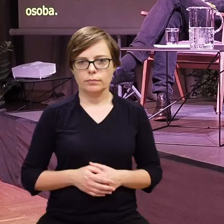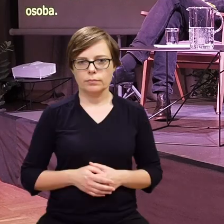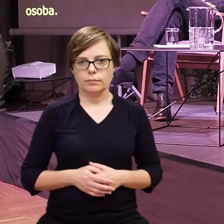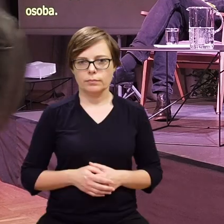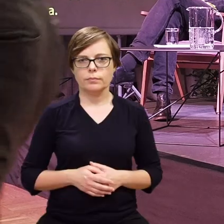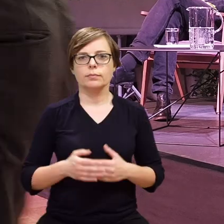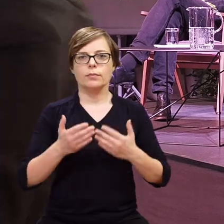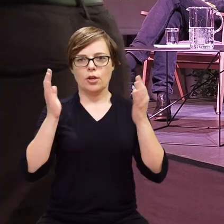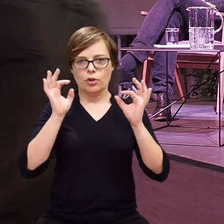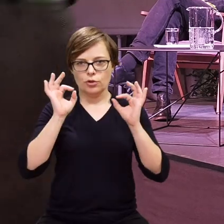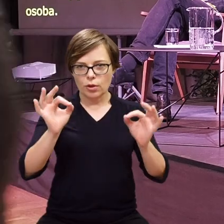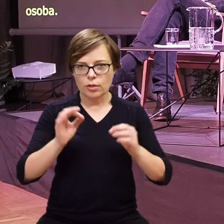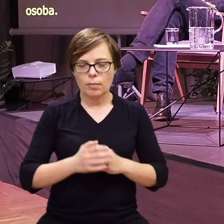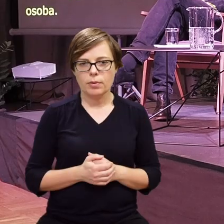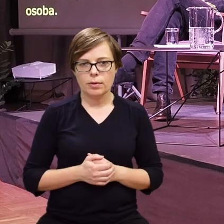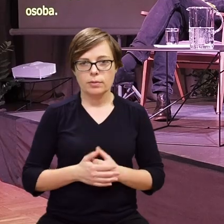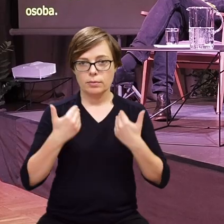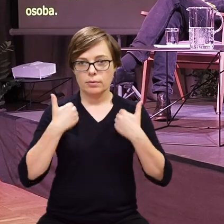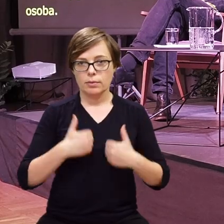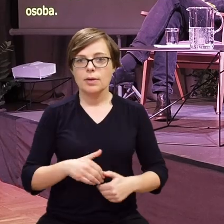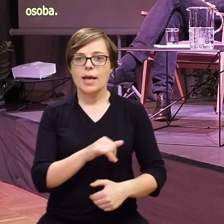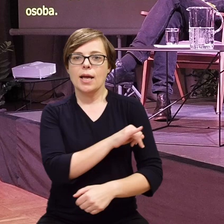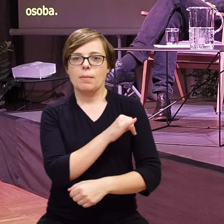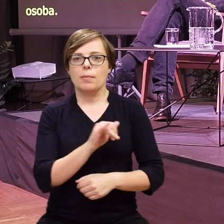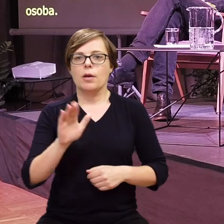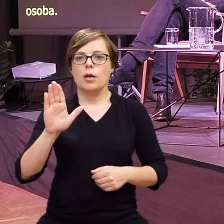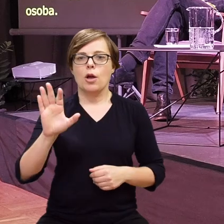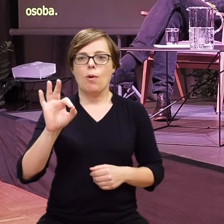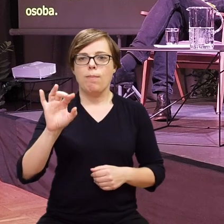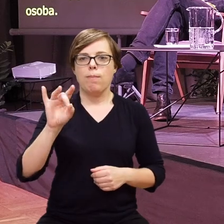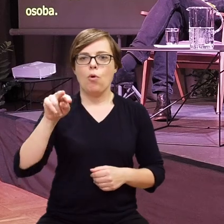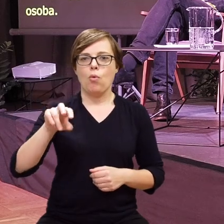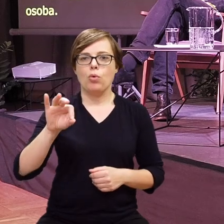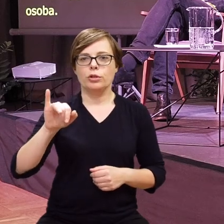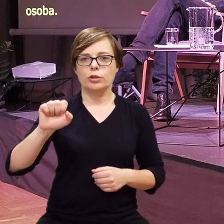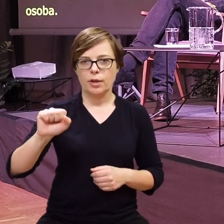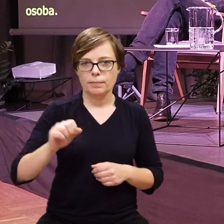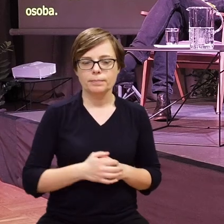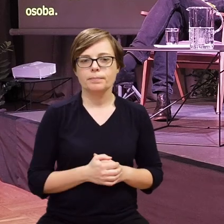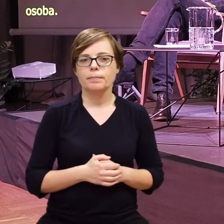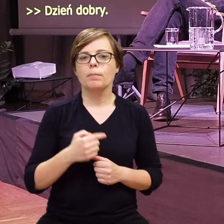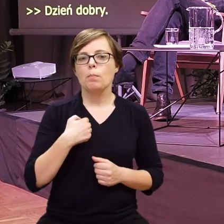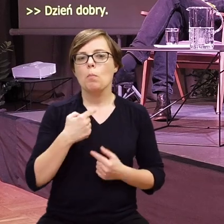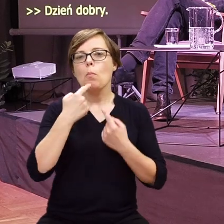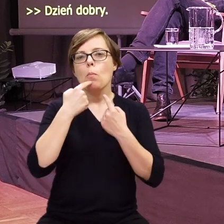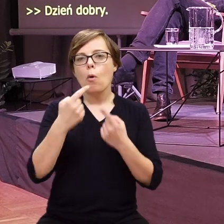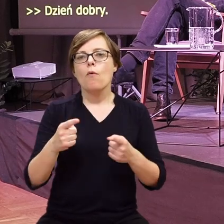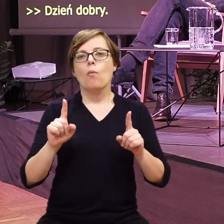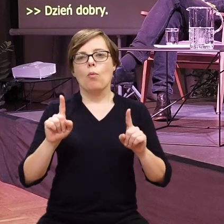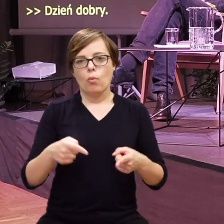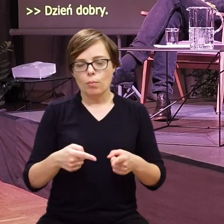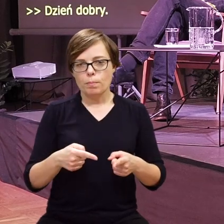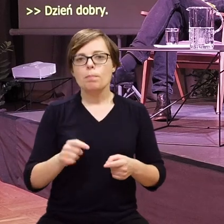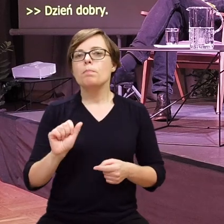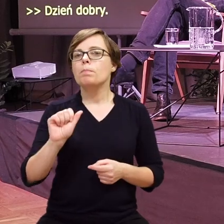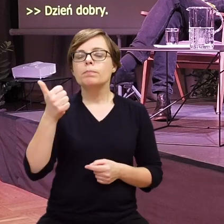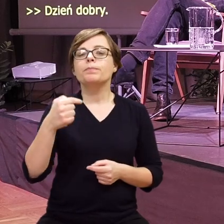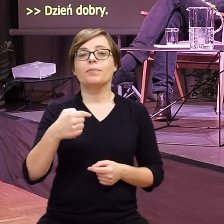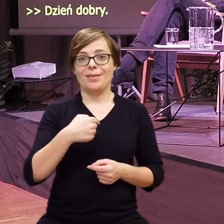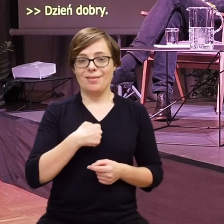Dzień dobry, Bogusia. Ja powiem najpierw, że jestem